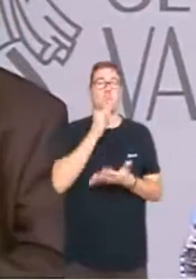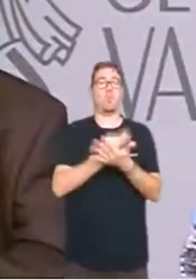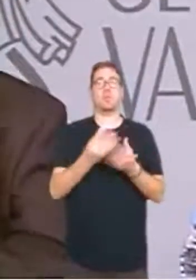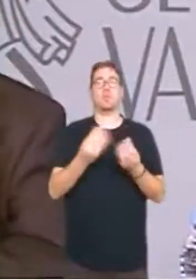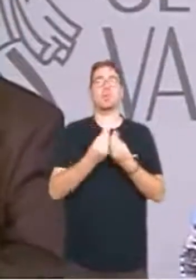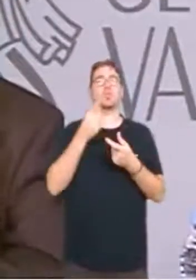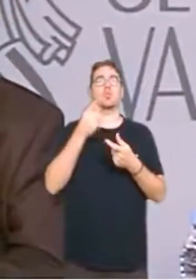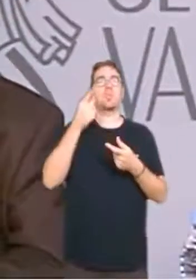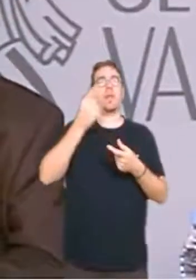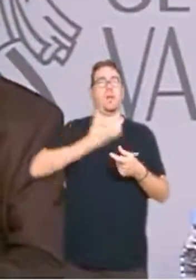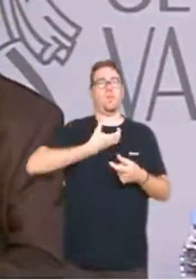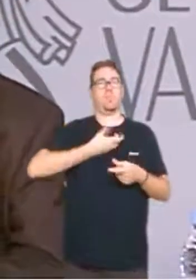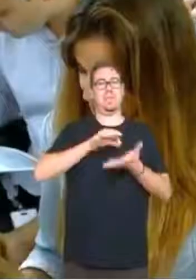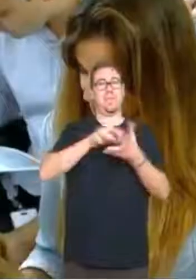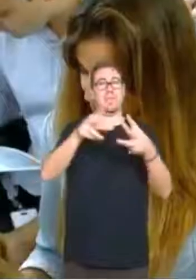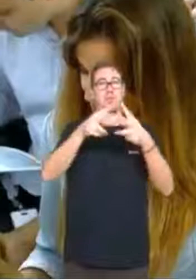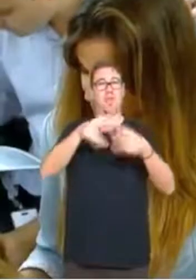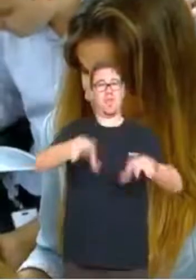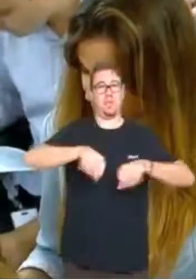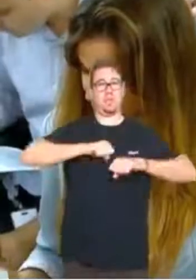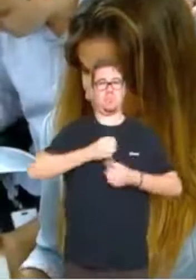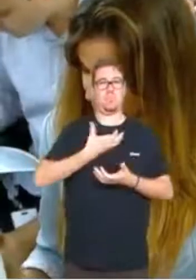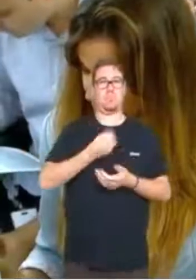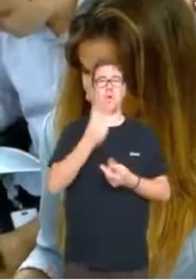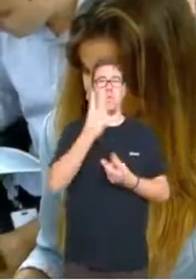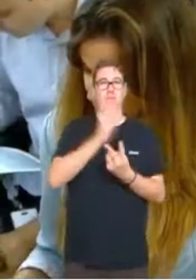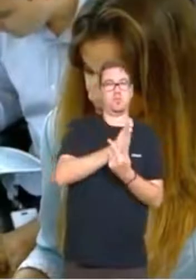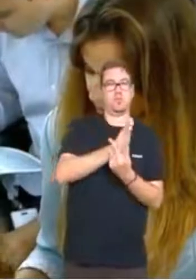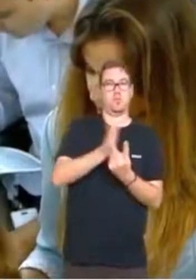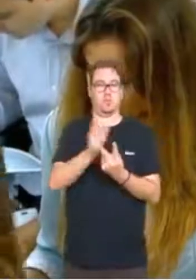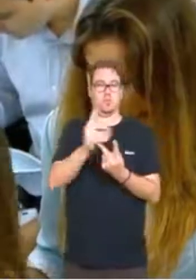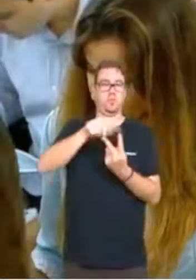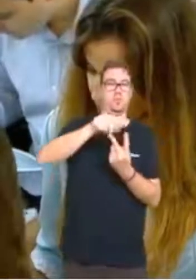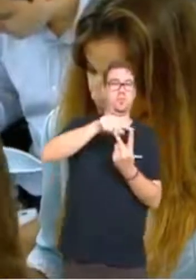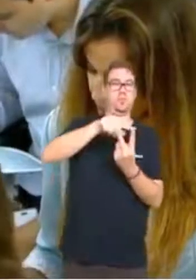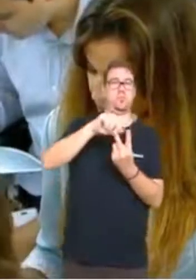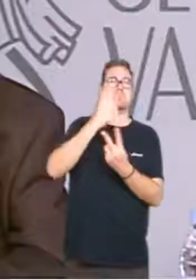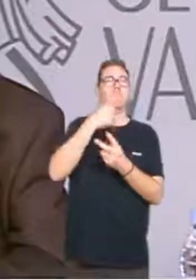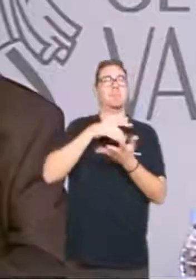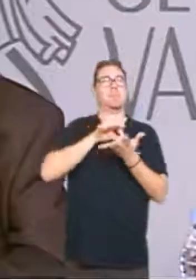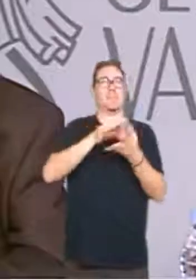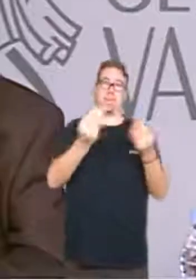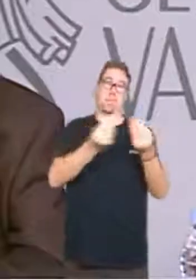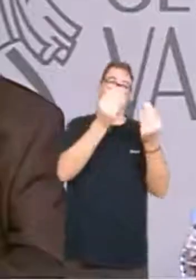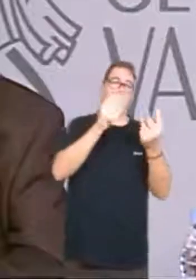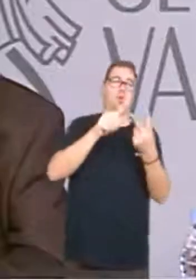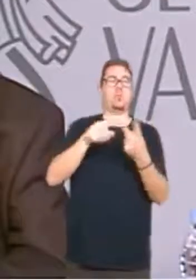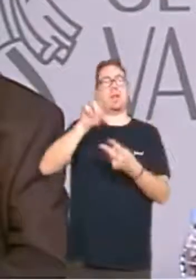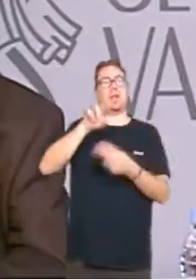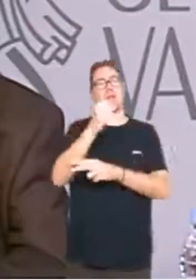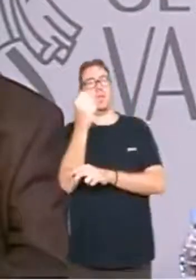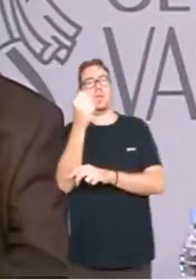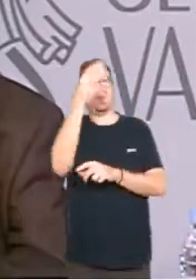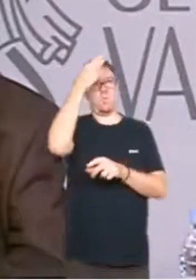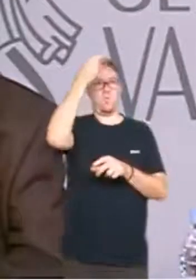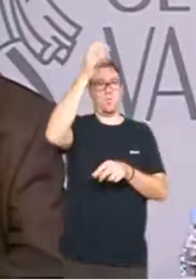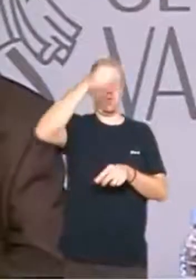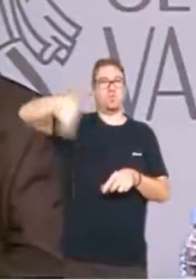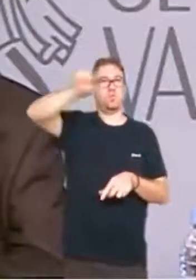municipalització dels serveis socials té un doble vessant millorar el servei i també recolzar els municipis